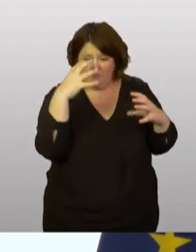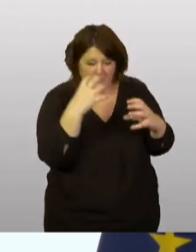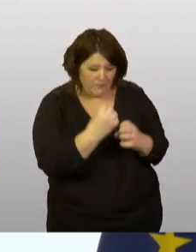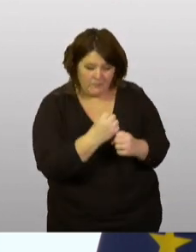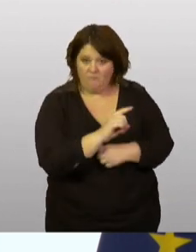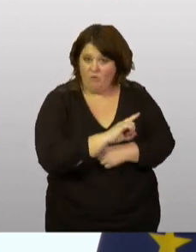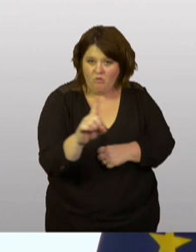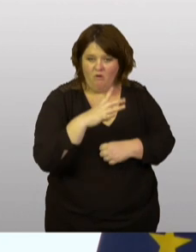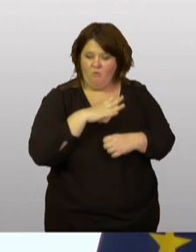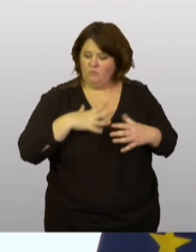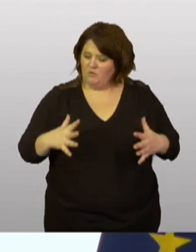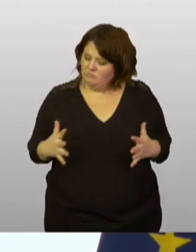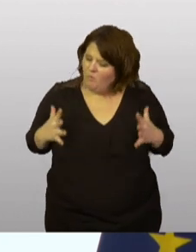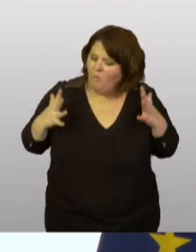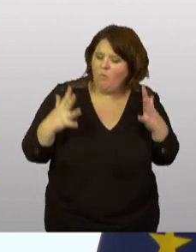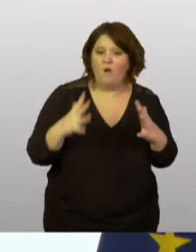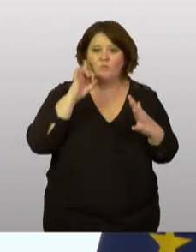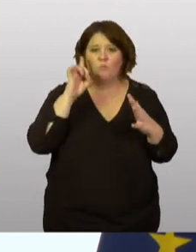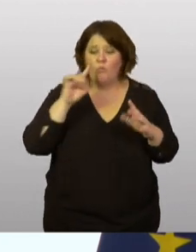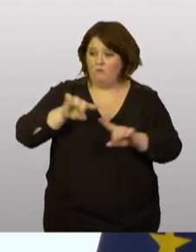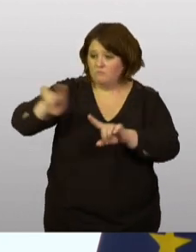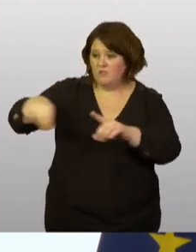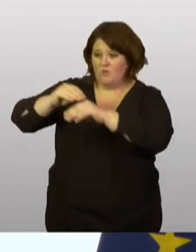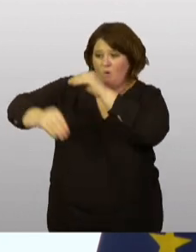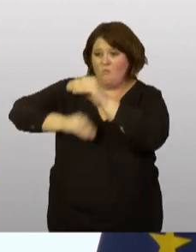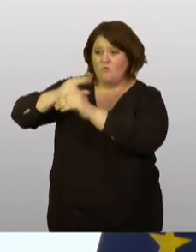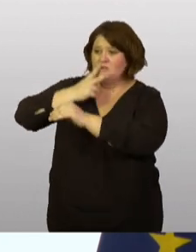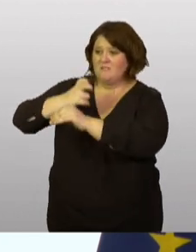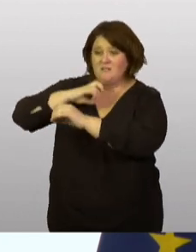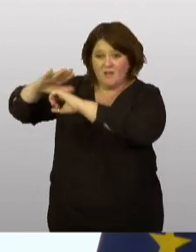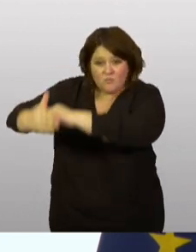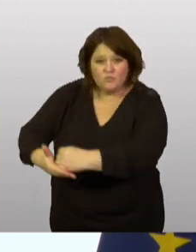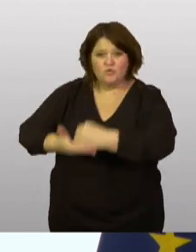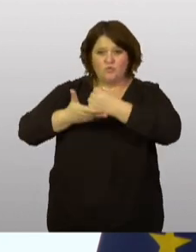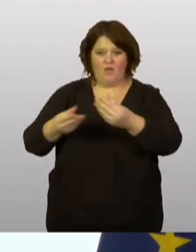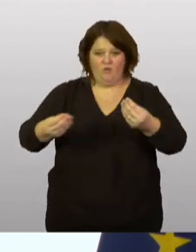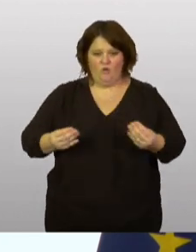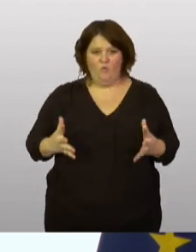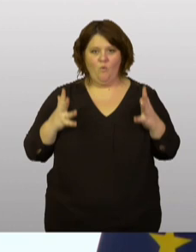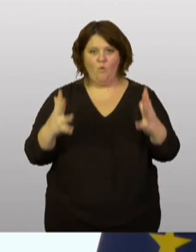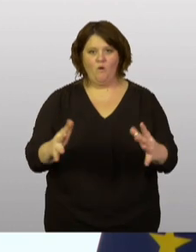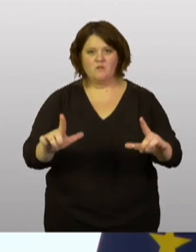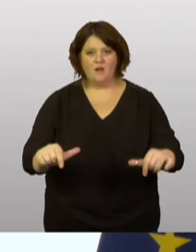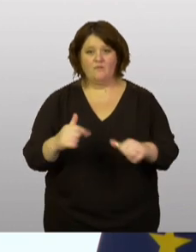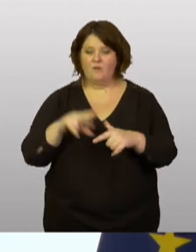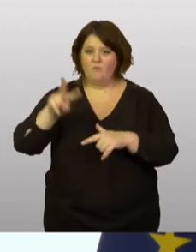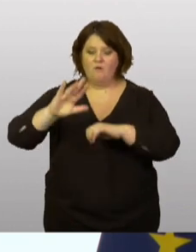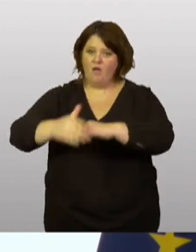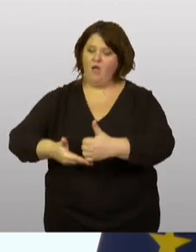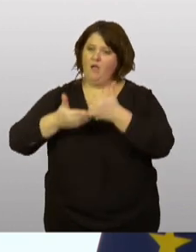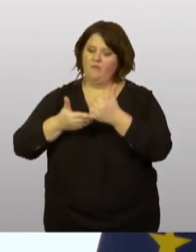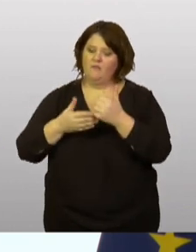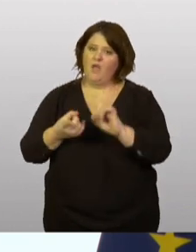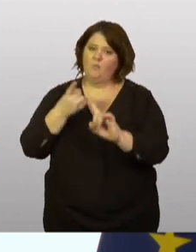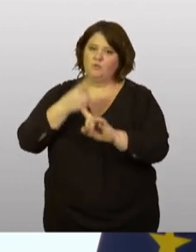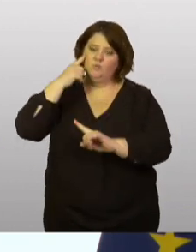suffisamment de courage parce que nous sommes soutenus par le monde civilisé dont nous apprécions l'aide précieuse. Lors de cette